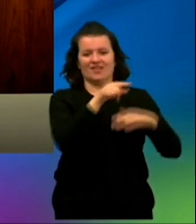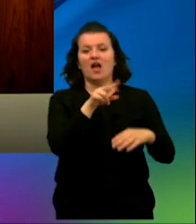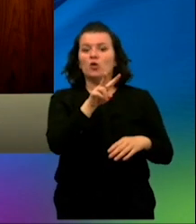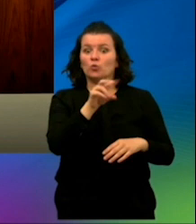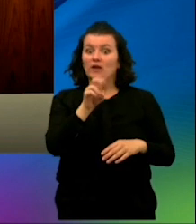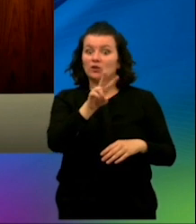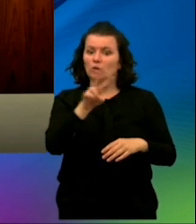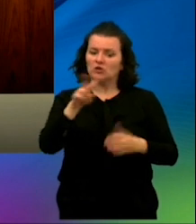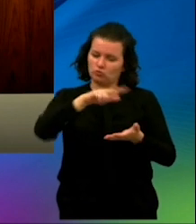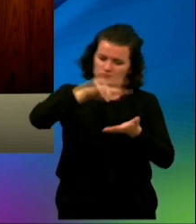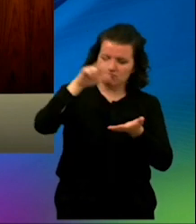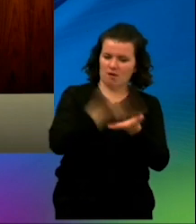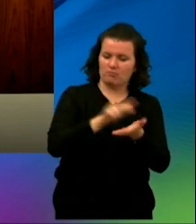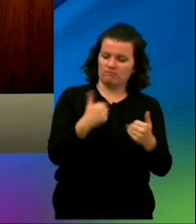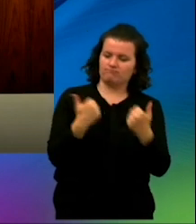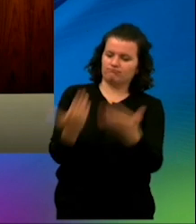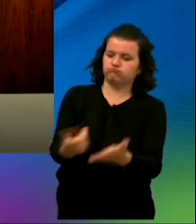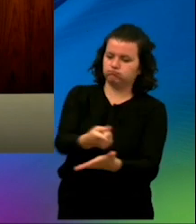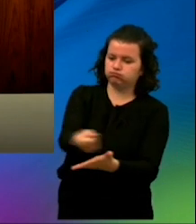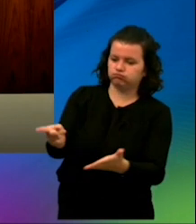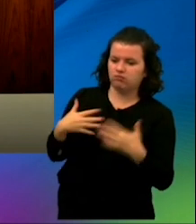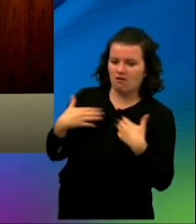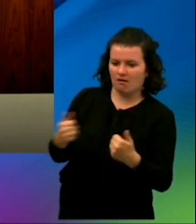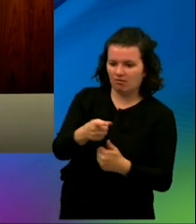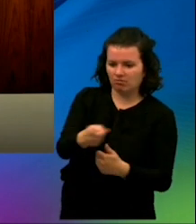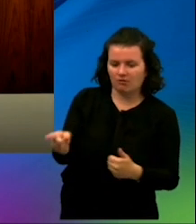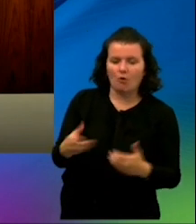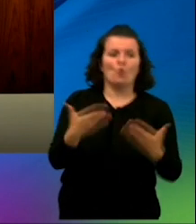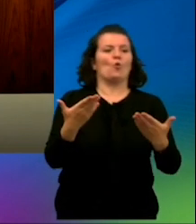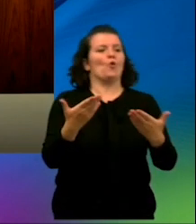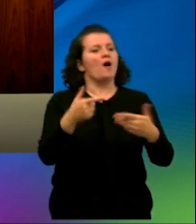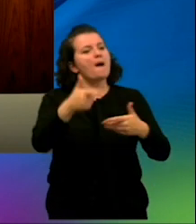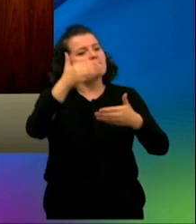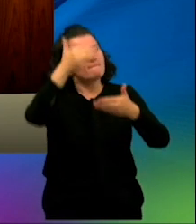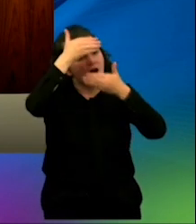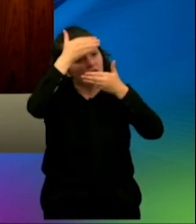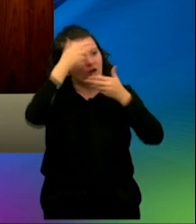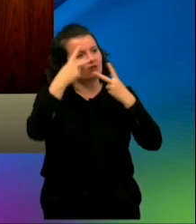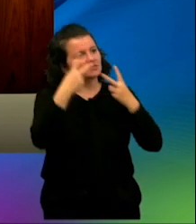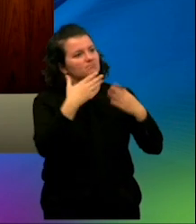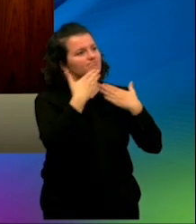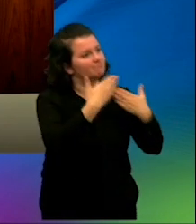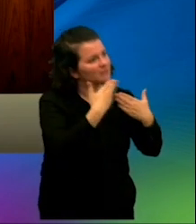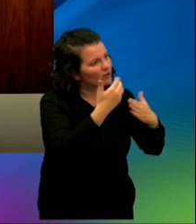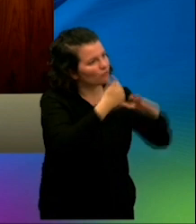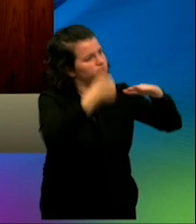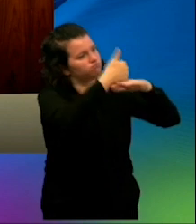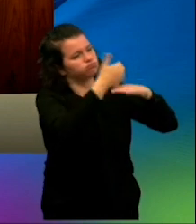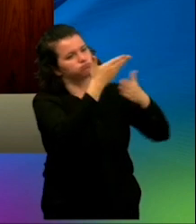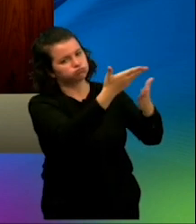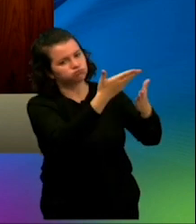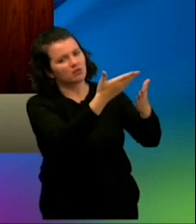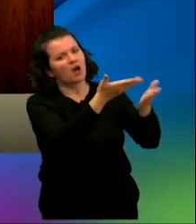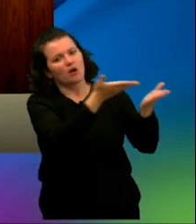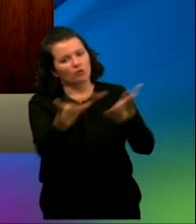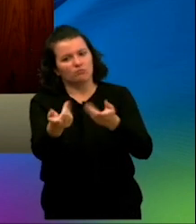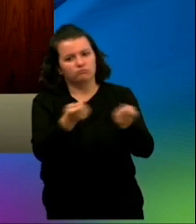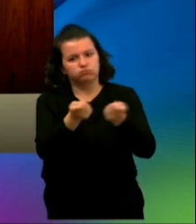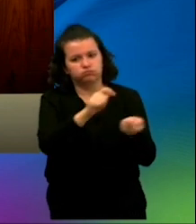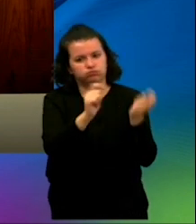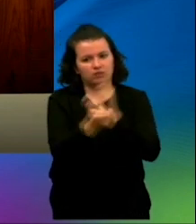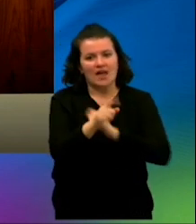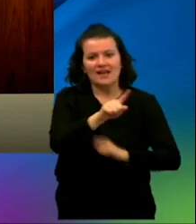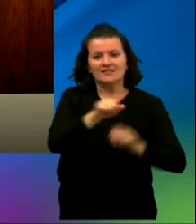ببلوارات مخطط يرم الغفع من عدد مهني الصحة من 17.4 لكل